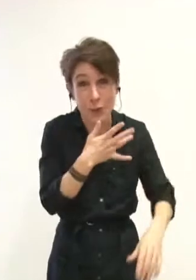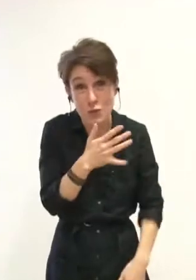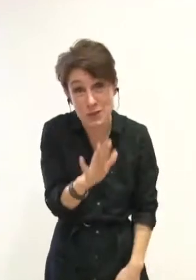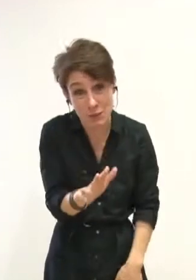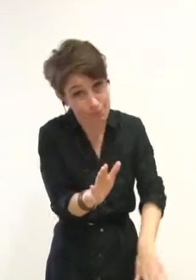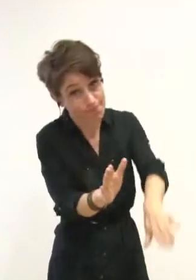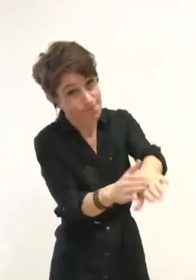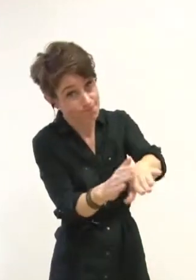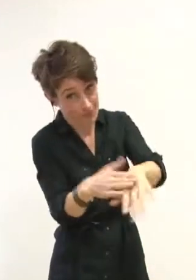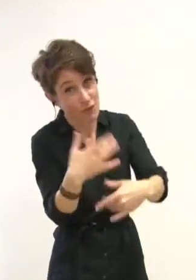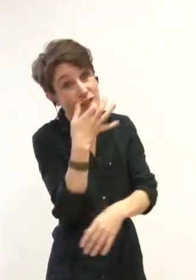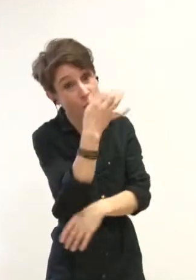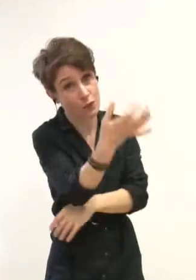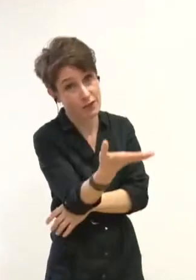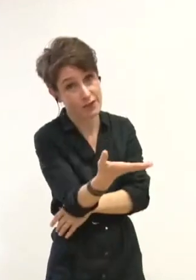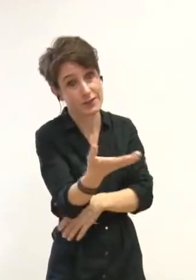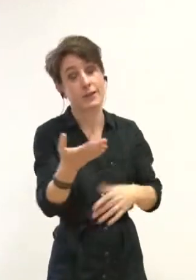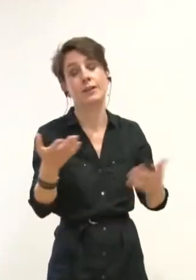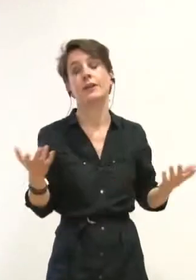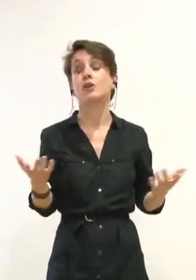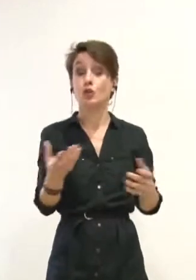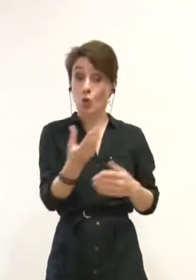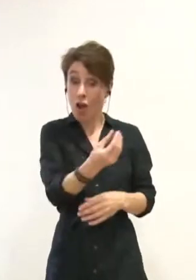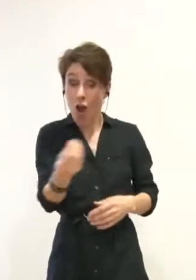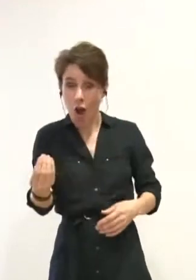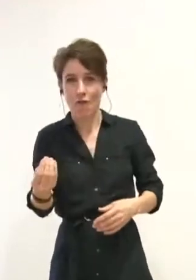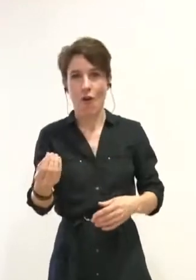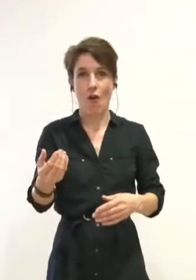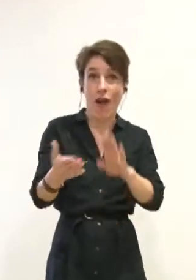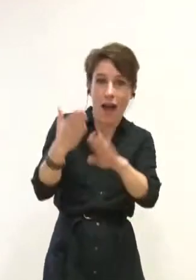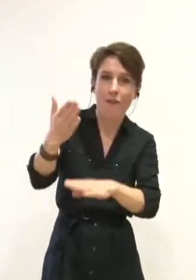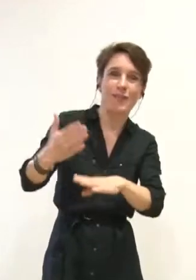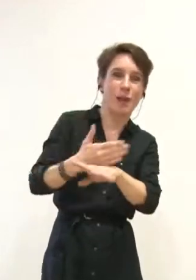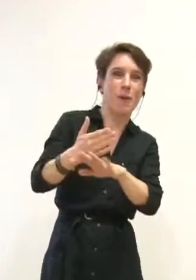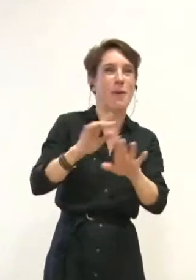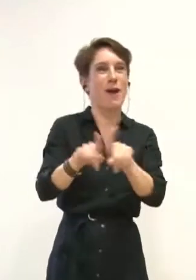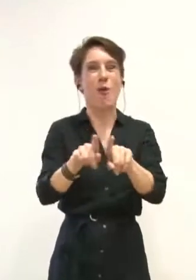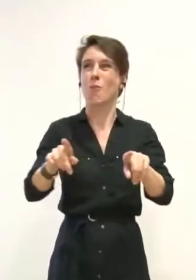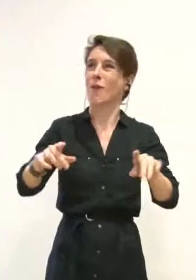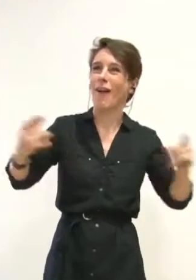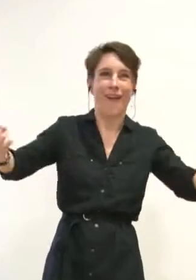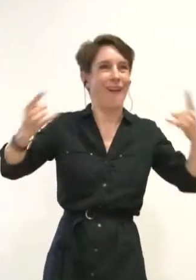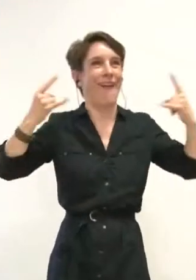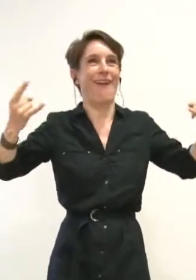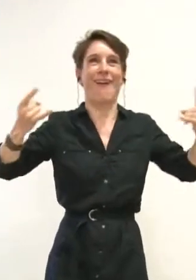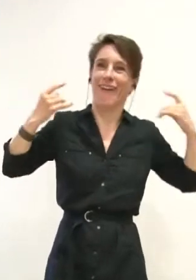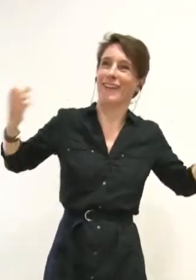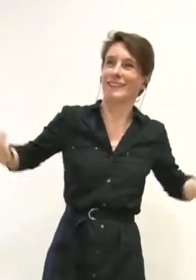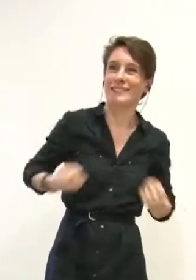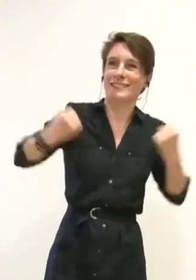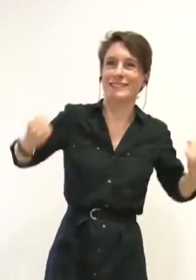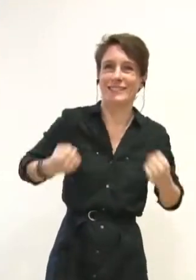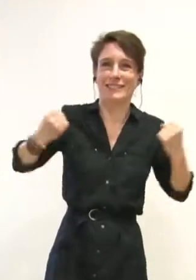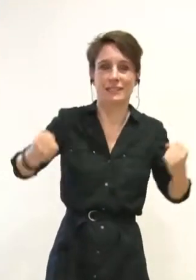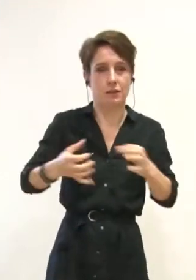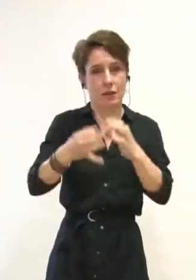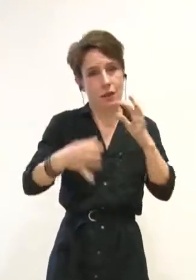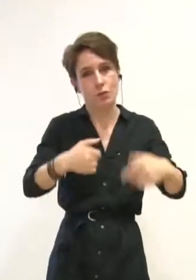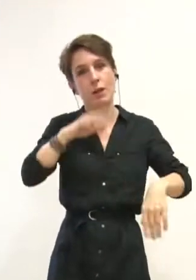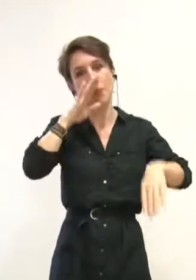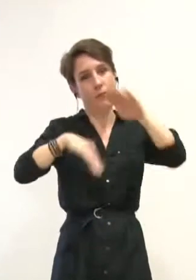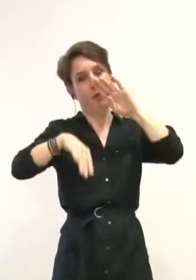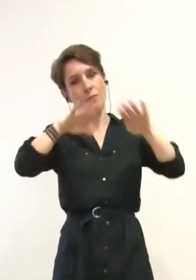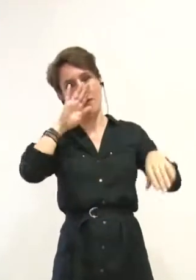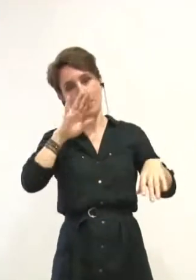urgent de ne plus préparer l'avenir de nos enfants à grands coups de slogans. Cela vous a beaucoup desservi. Tenir ces engagements en